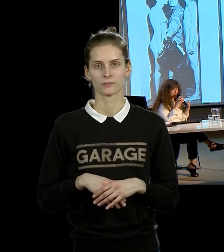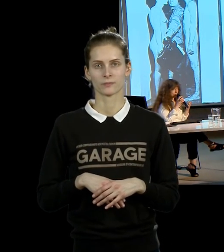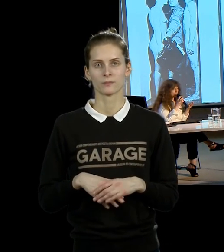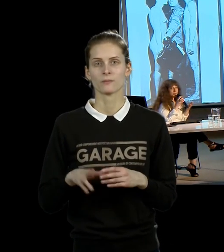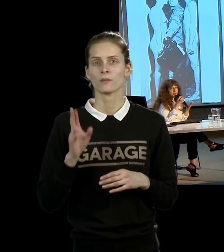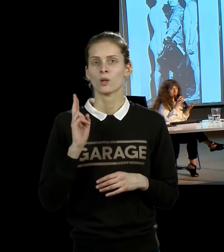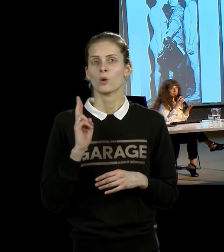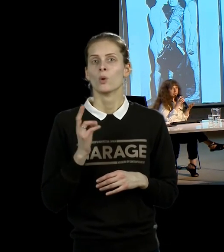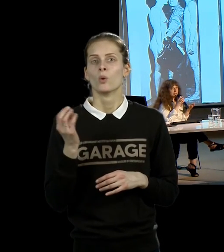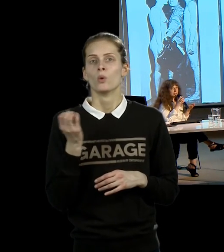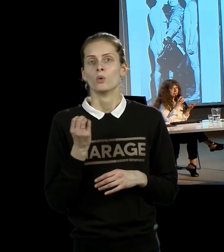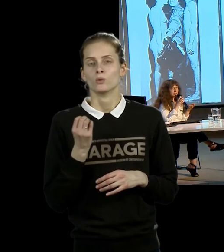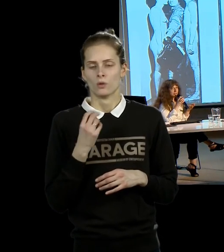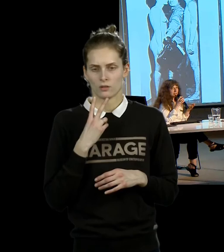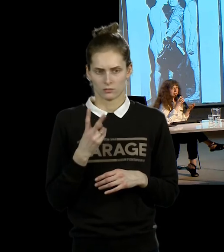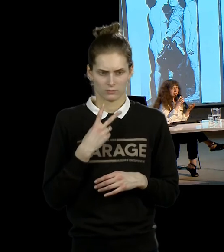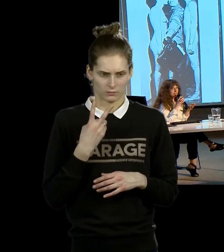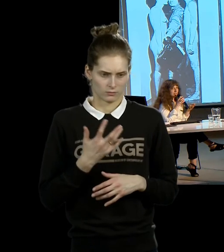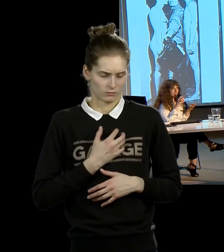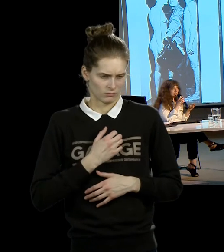у кого-то это вызывает ярость.